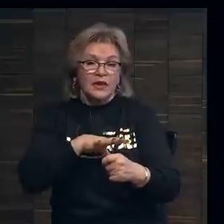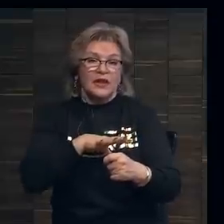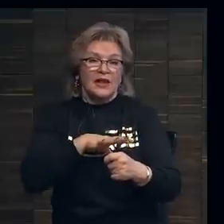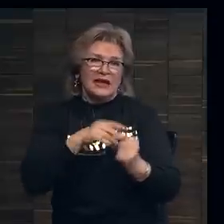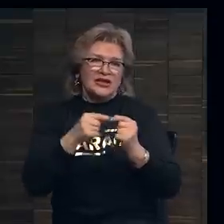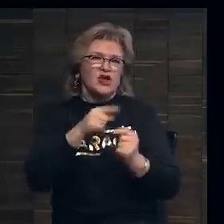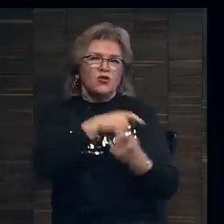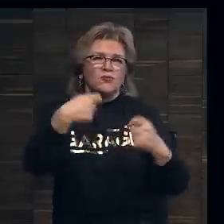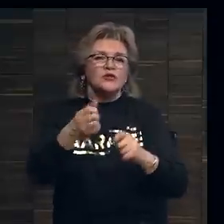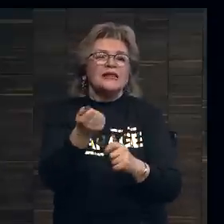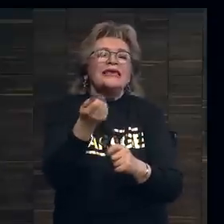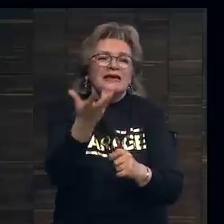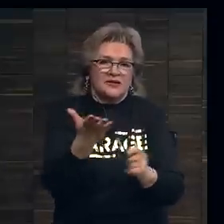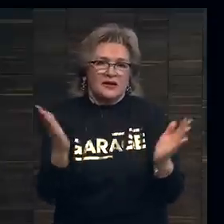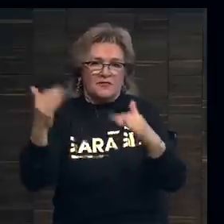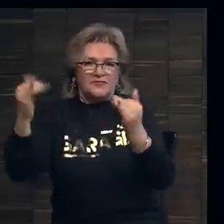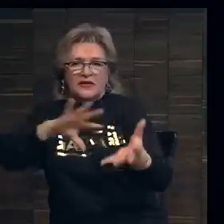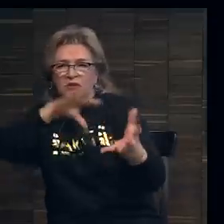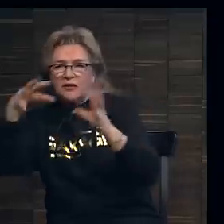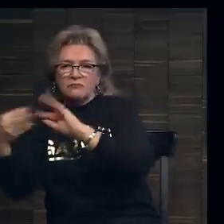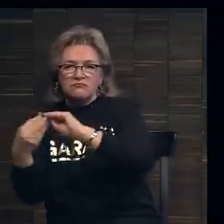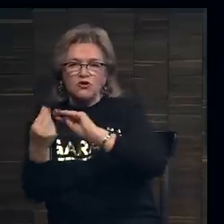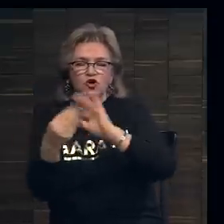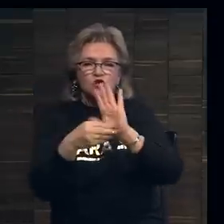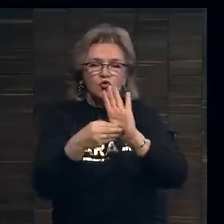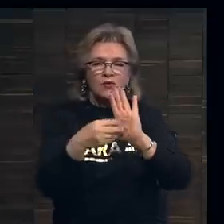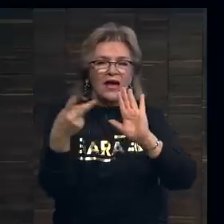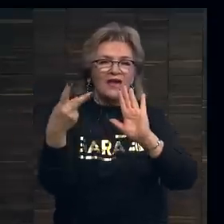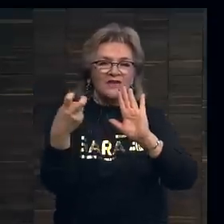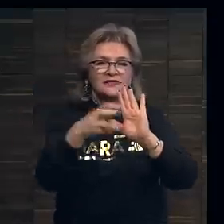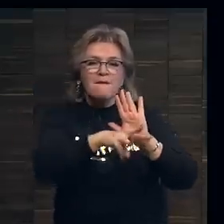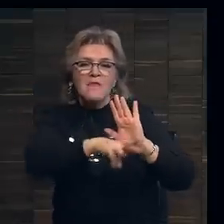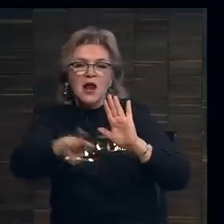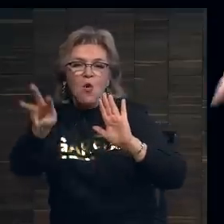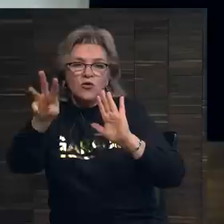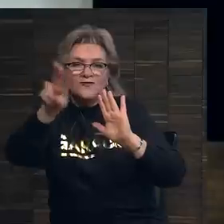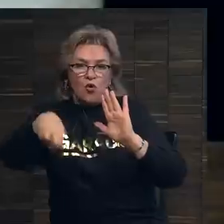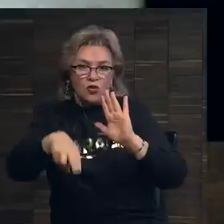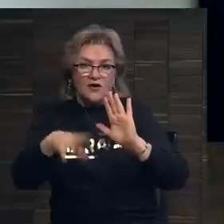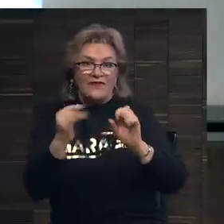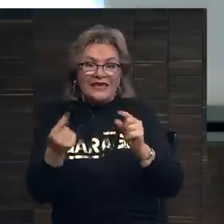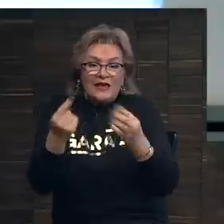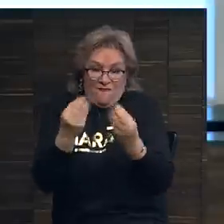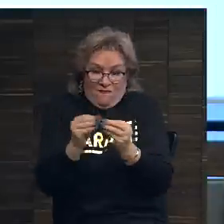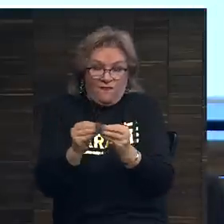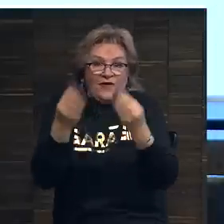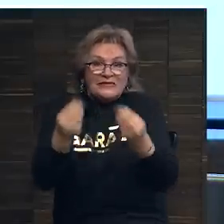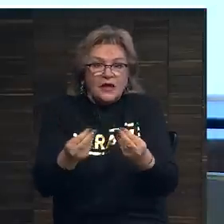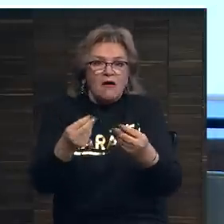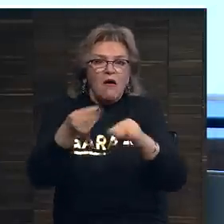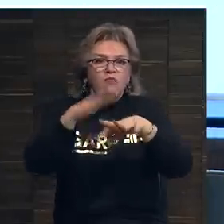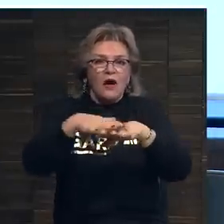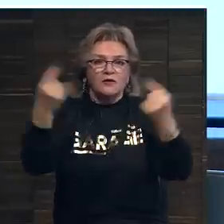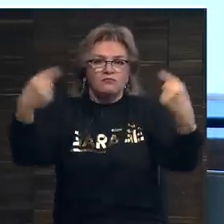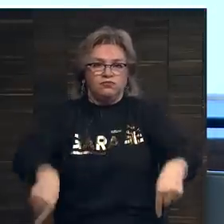Точнее, он продал несколько произведений общей суммой на 200 миллионов долларов с лишним и в этот же день рухнул банк